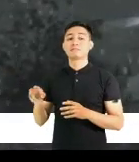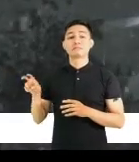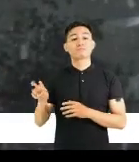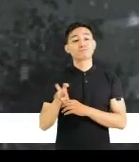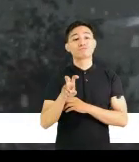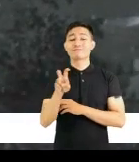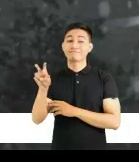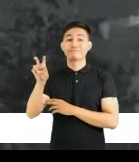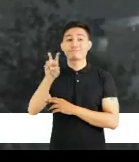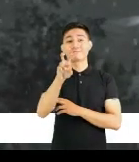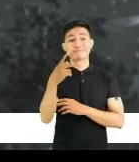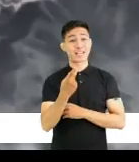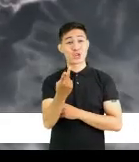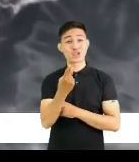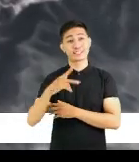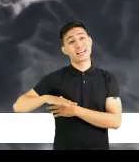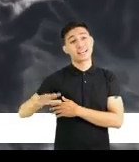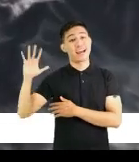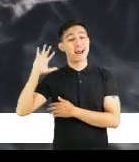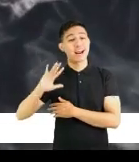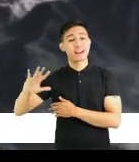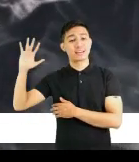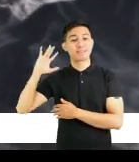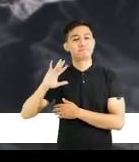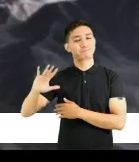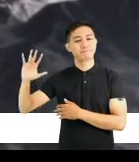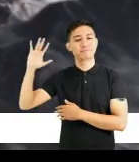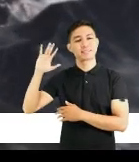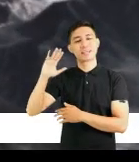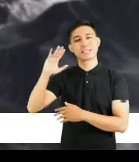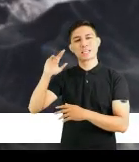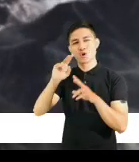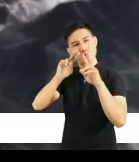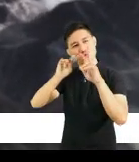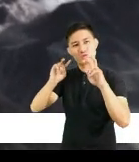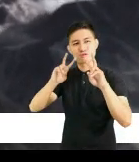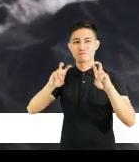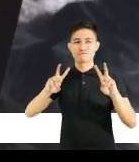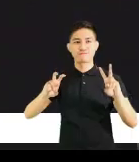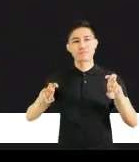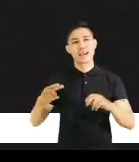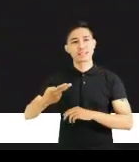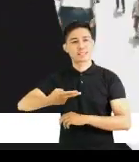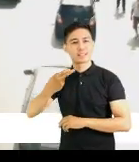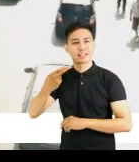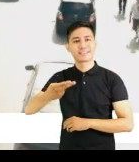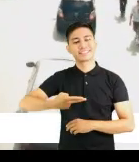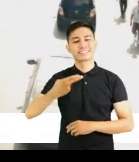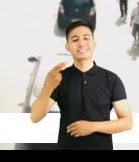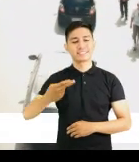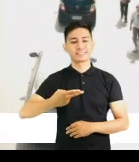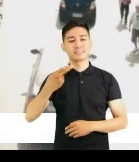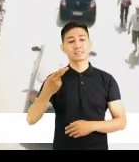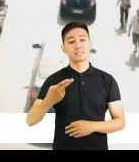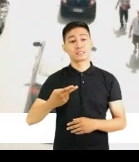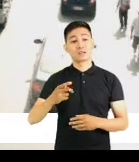Maglapay tayo sa mga karat, tuklasin ang ating kasaysayan sa